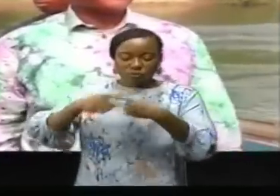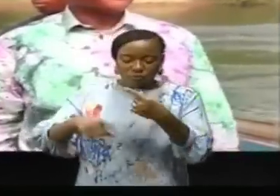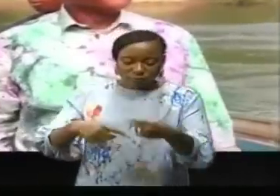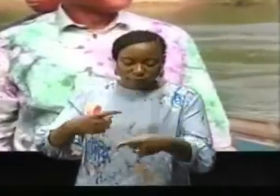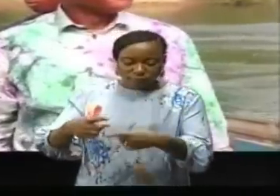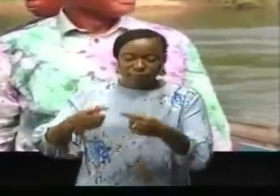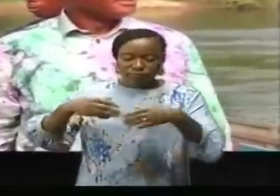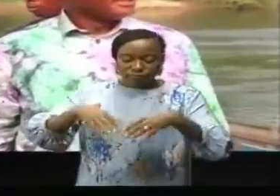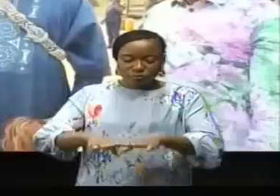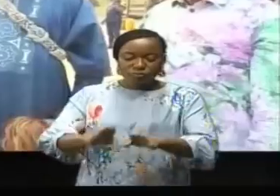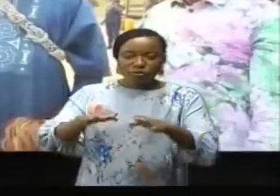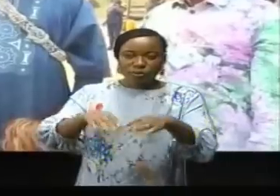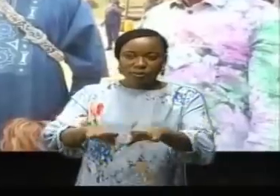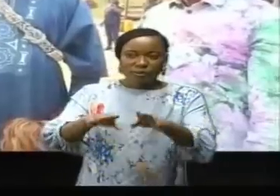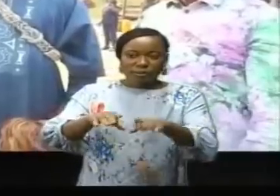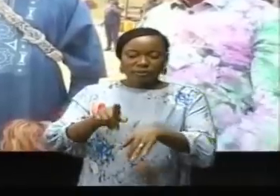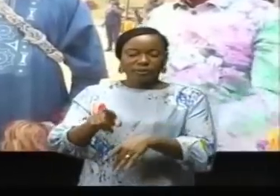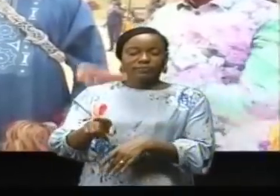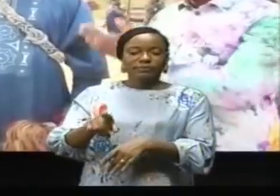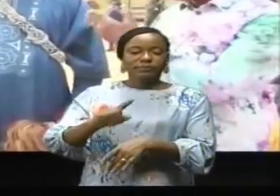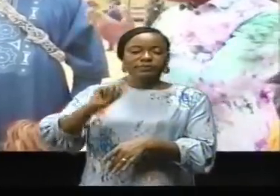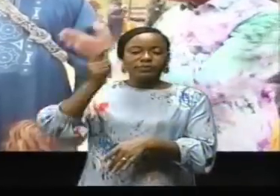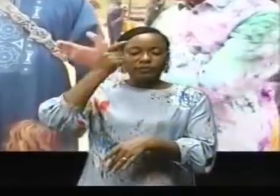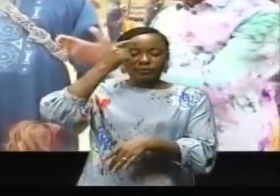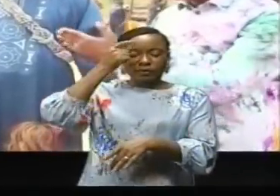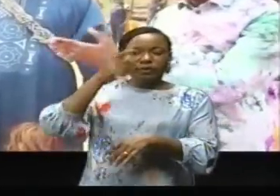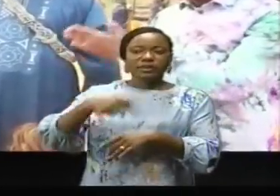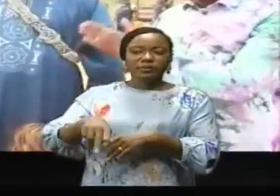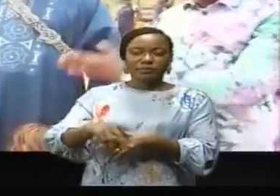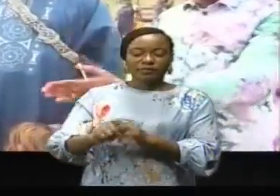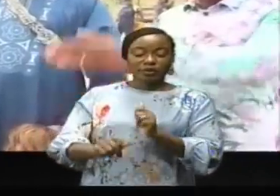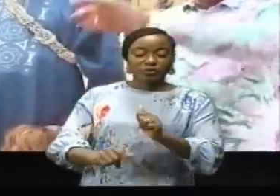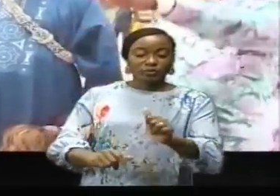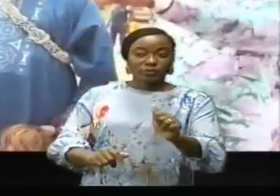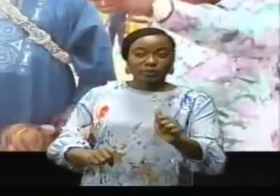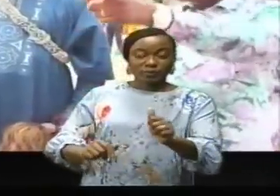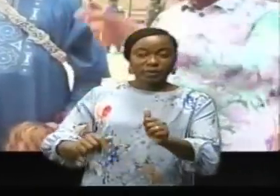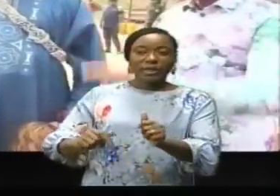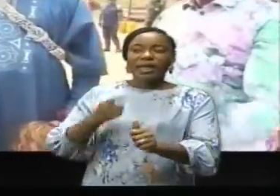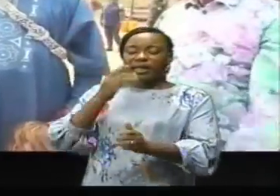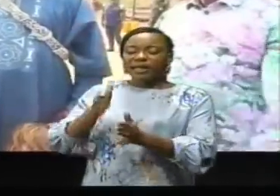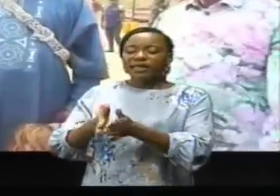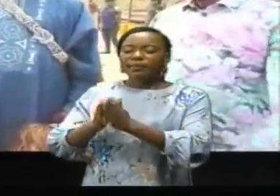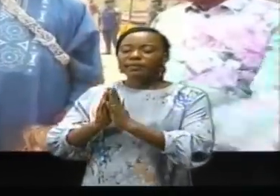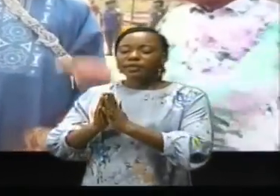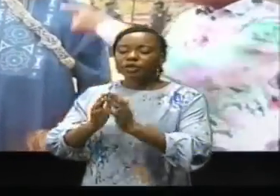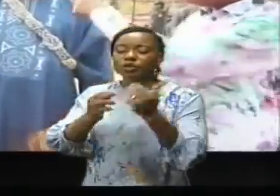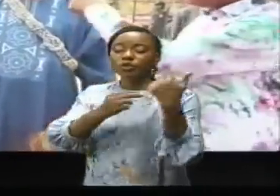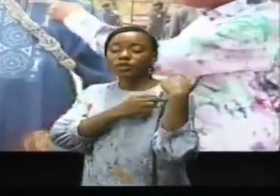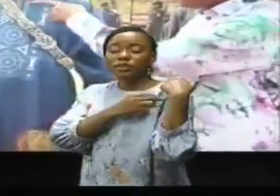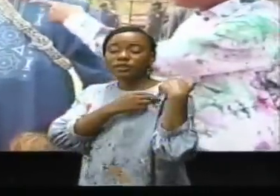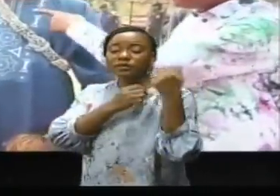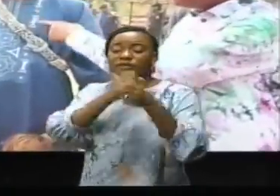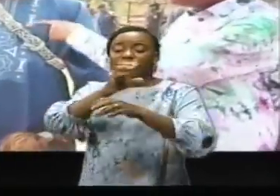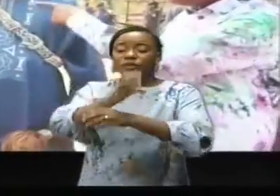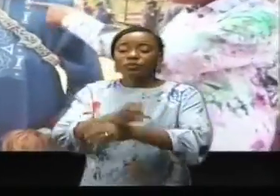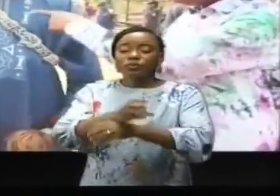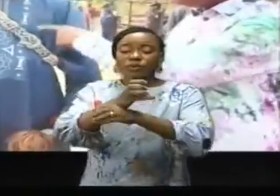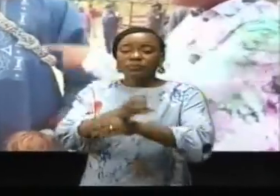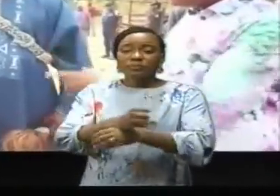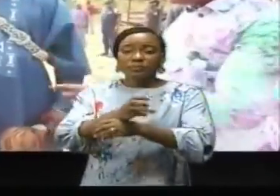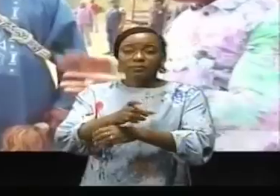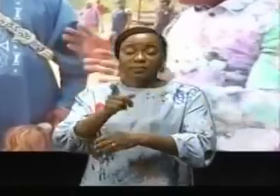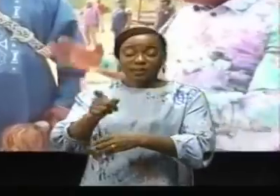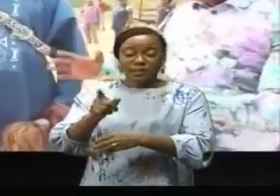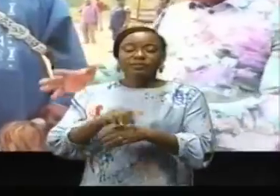Interim de l'Office de route. Le gouverneur de province, John Kabea Shikai, son côté, a demandé au chef coutumier et à la population des Sananyemboe qui avait